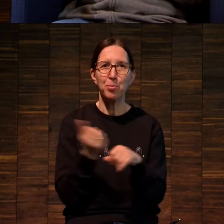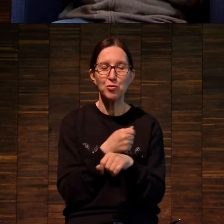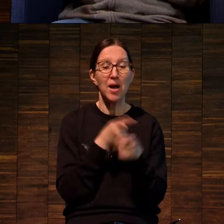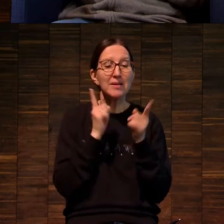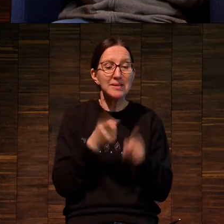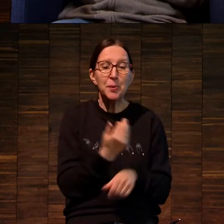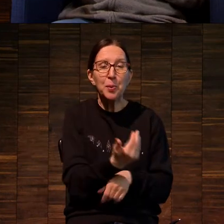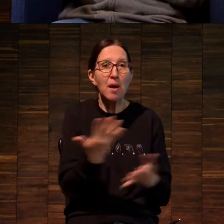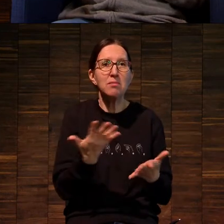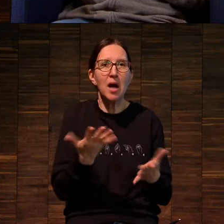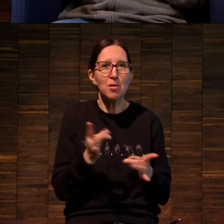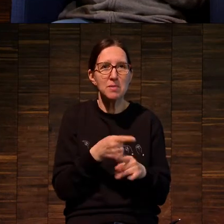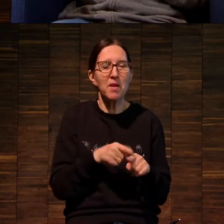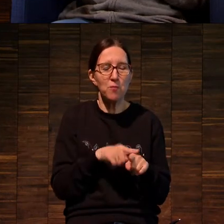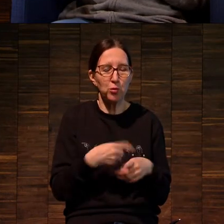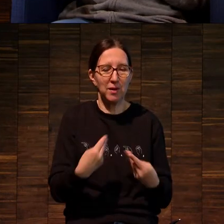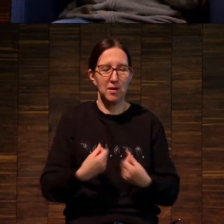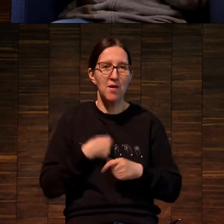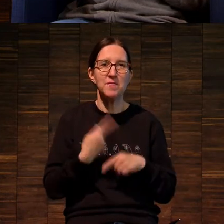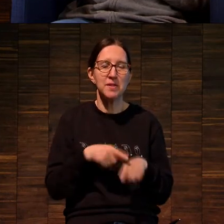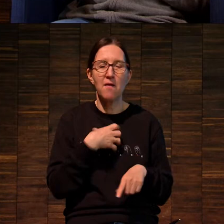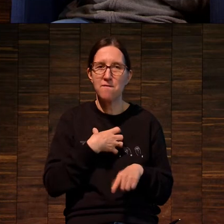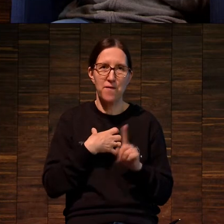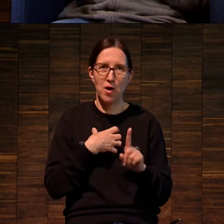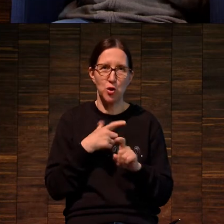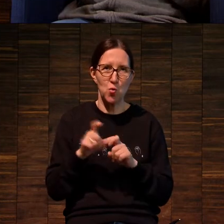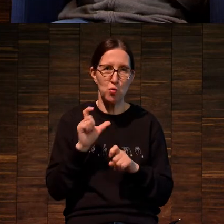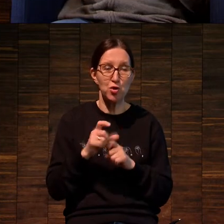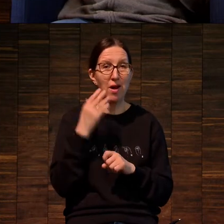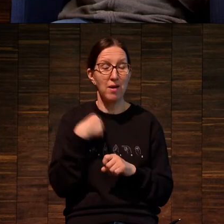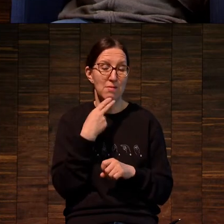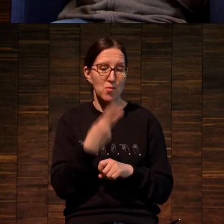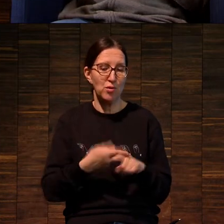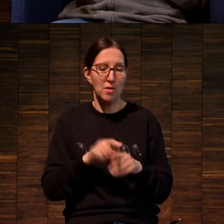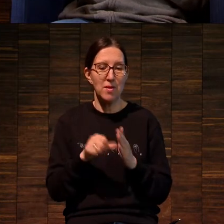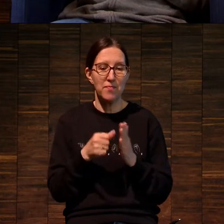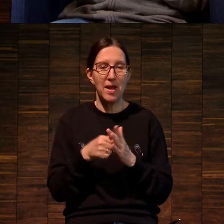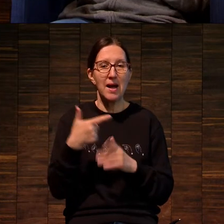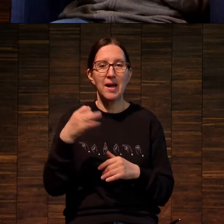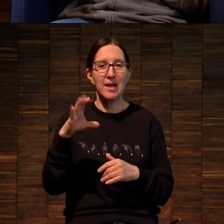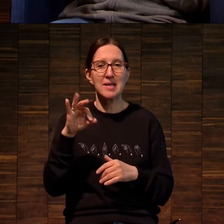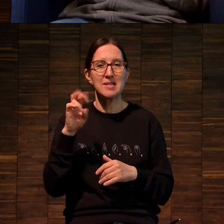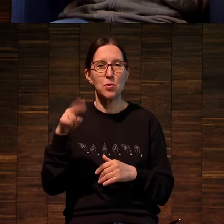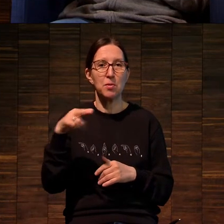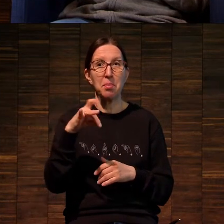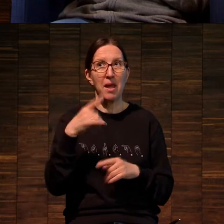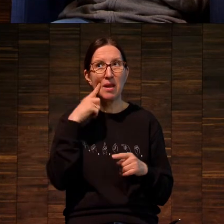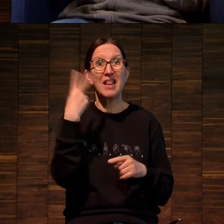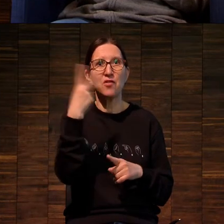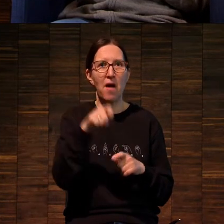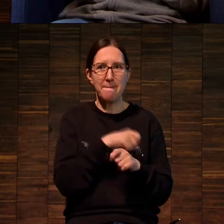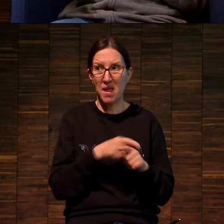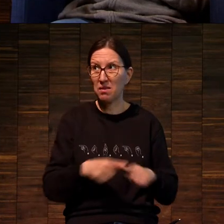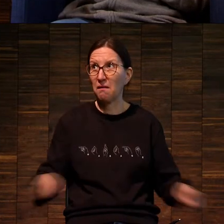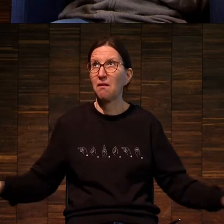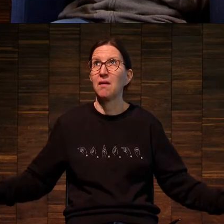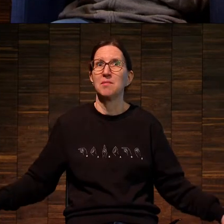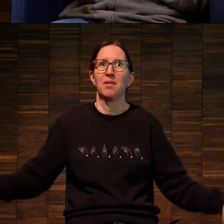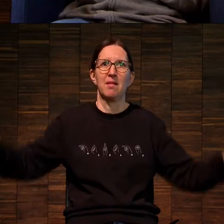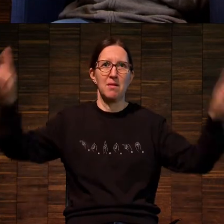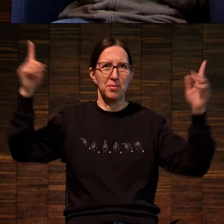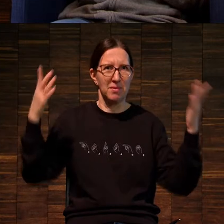реальный размер, он всегда работает. И размер значит. То есть когда мы смотрим на гравюру Грейсона Перри, которая 2 метра в размере, это...